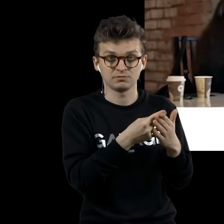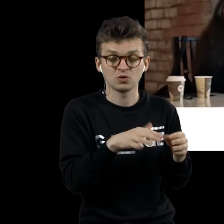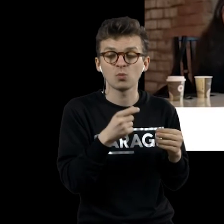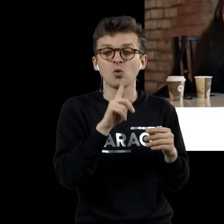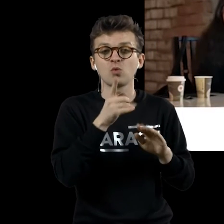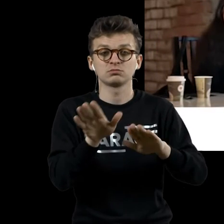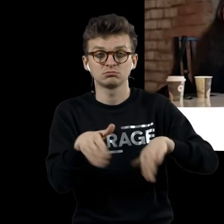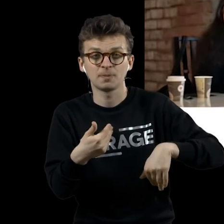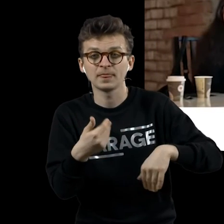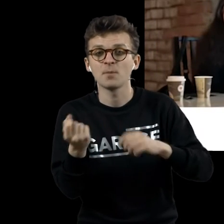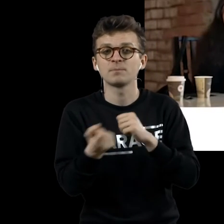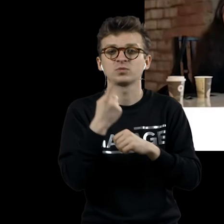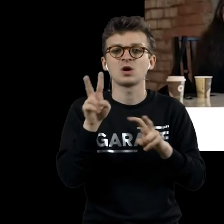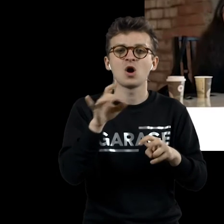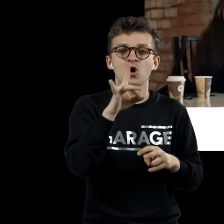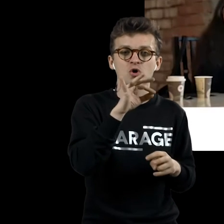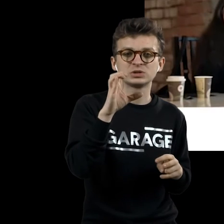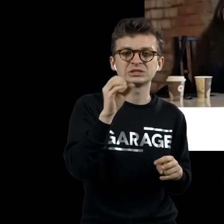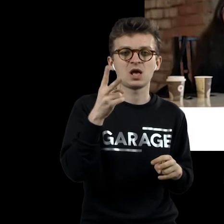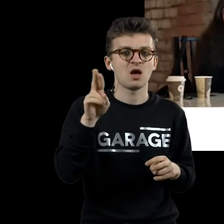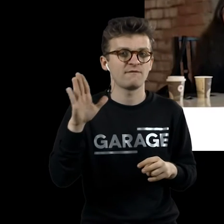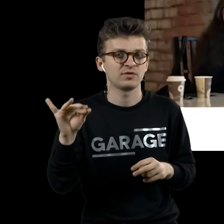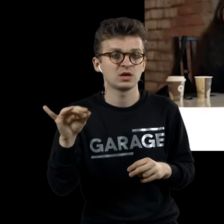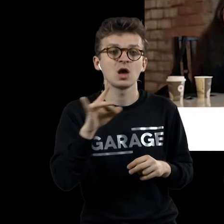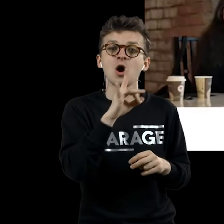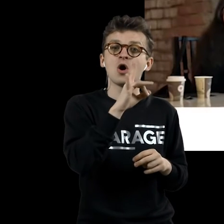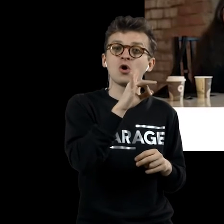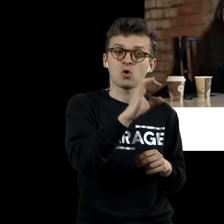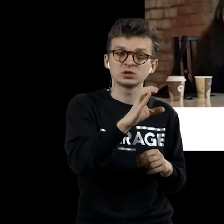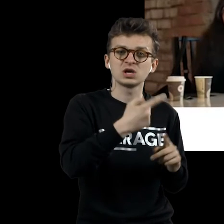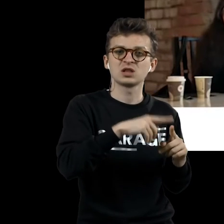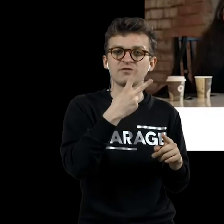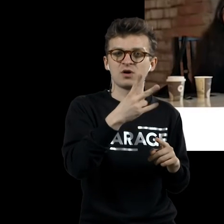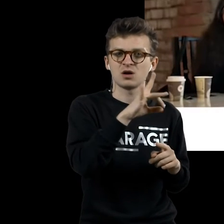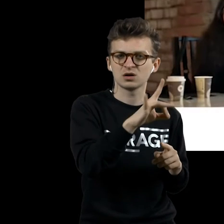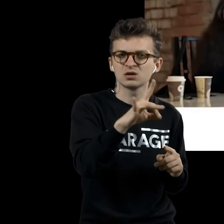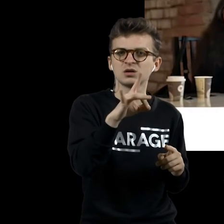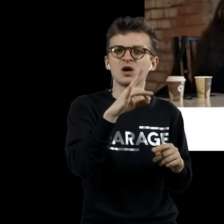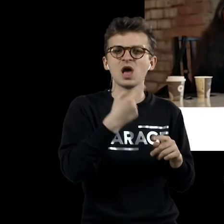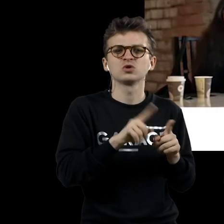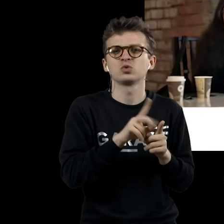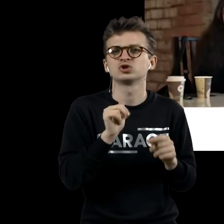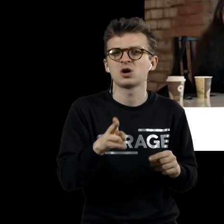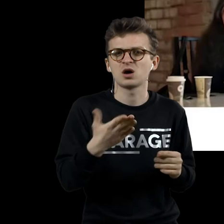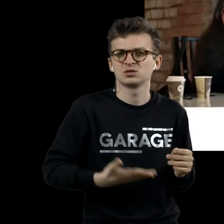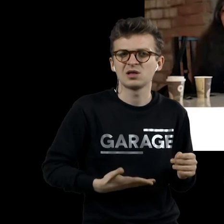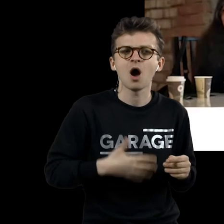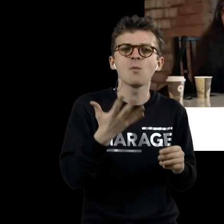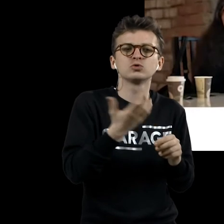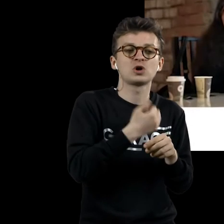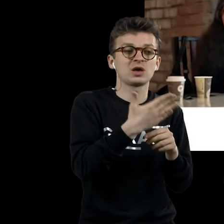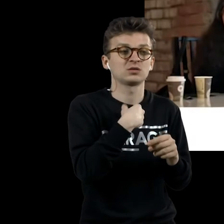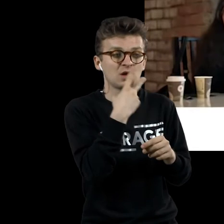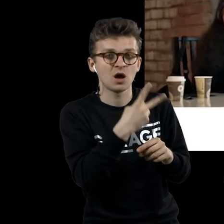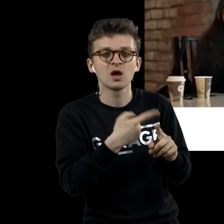вот персонаж, которого зовут Рос Селяви. Рос пишется через два «Р», читается тоже как каламбур, получается «Эрос» – это